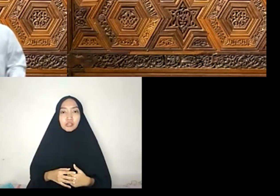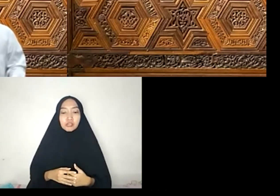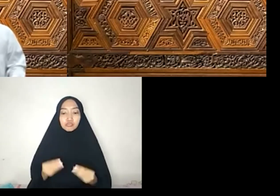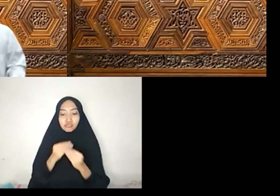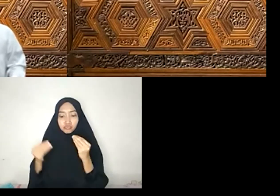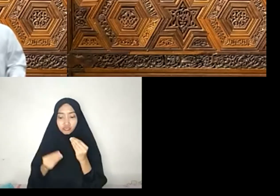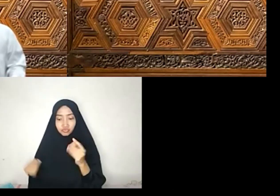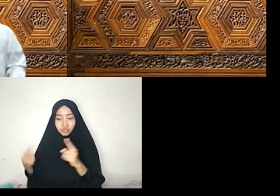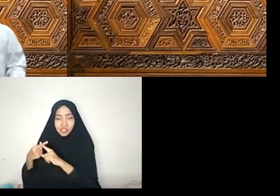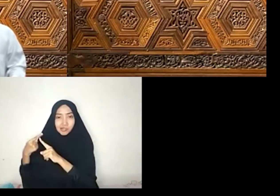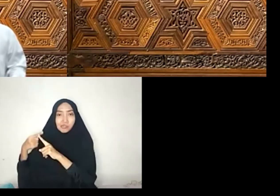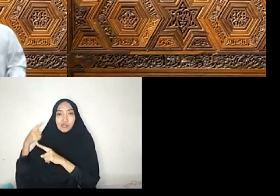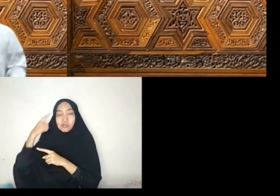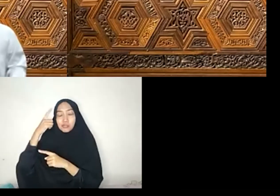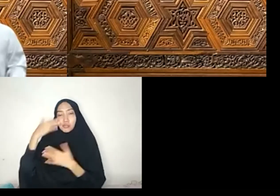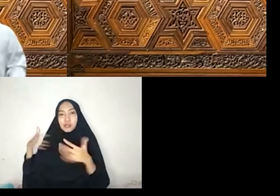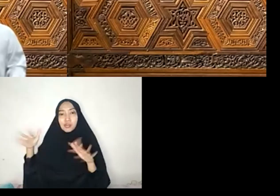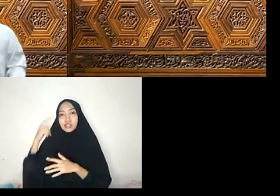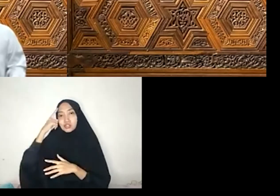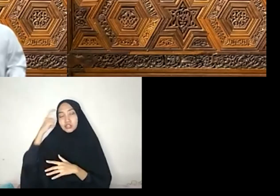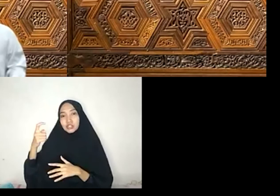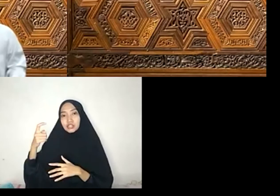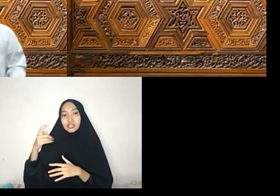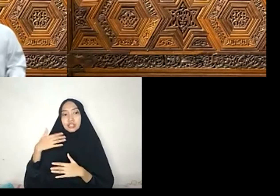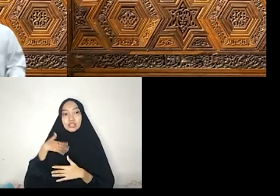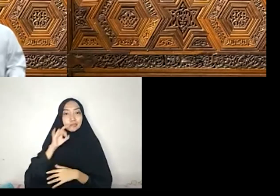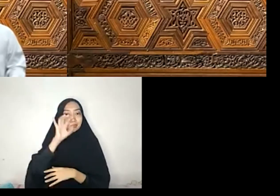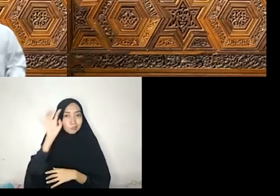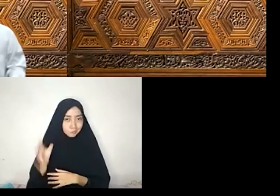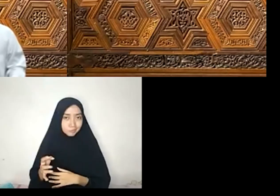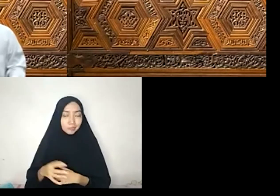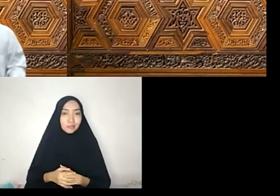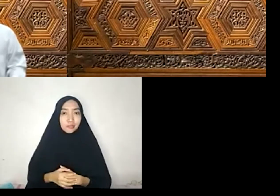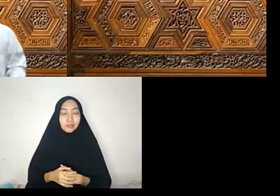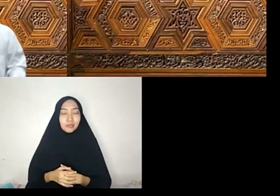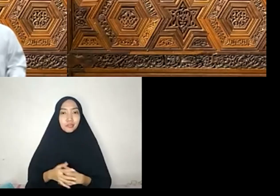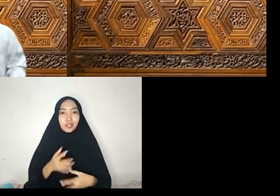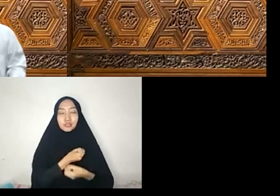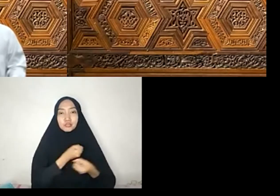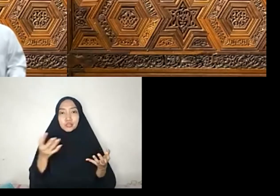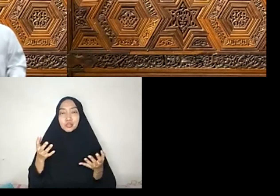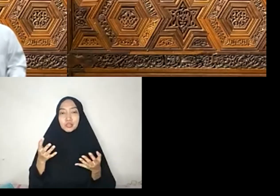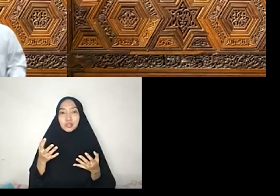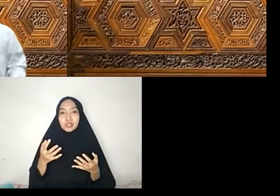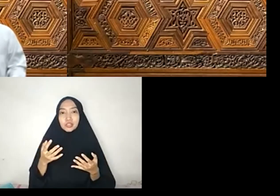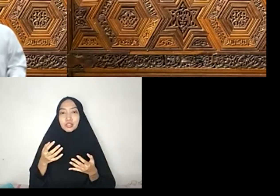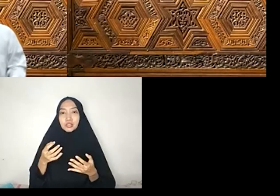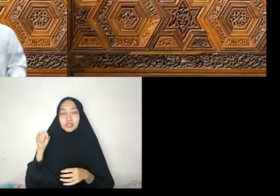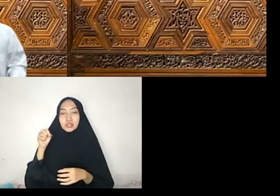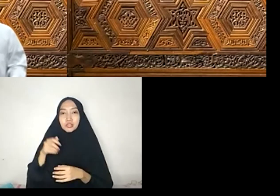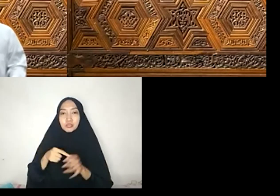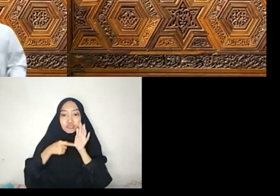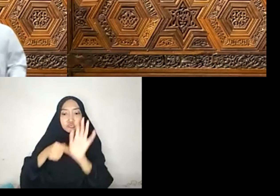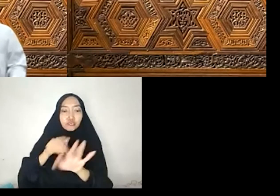berkeyakinan Hak kepemilikan Dan lain-lain Rasulullah Telah memproklamirkan Itu semuanya